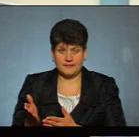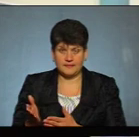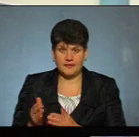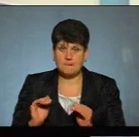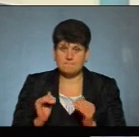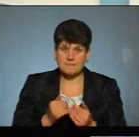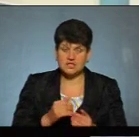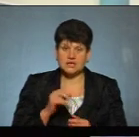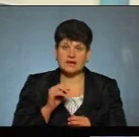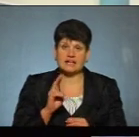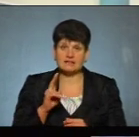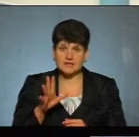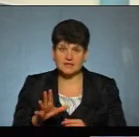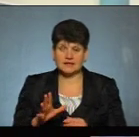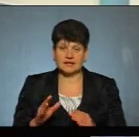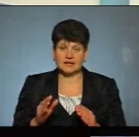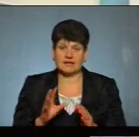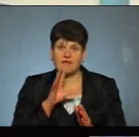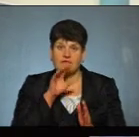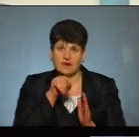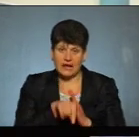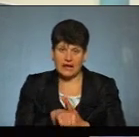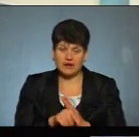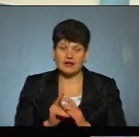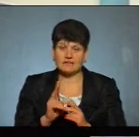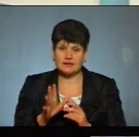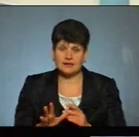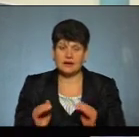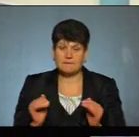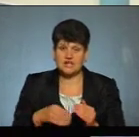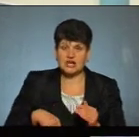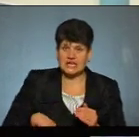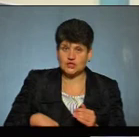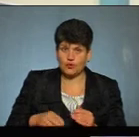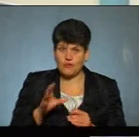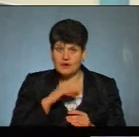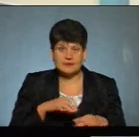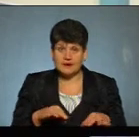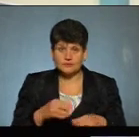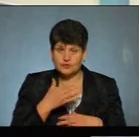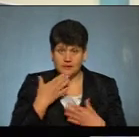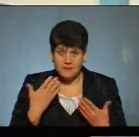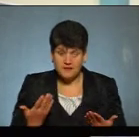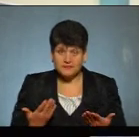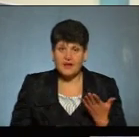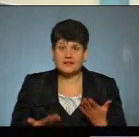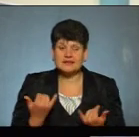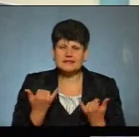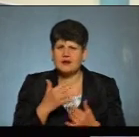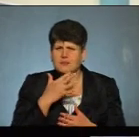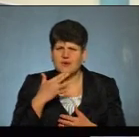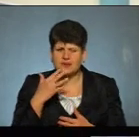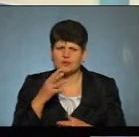Менше квартирних крадіжок, вдома сидять. Менше кишенькових крадіжок, тому що транспорт не працює. Але зараз багато